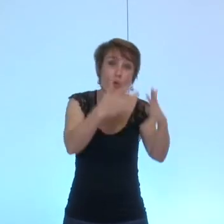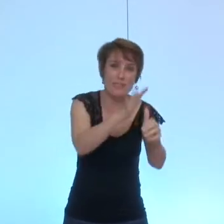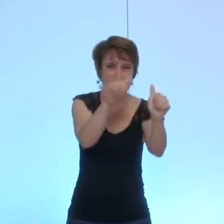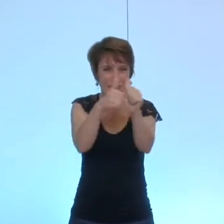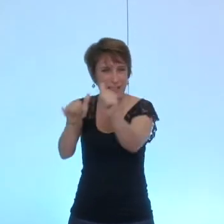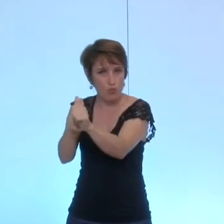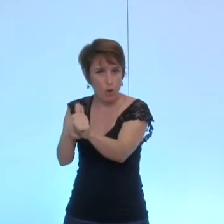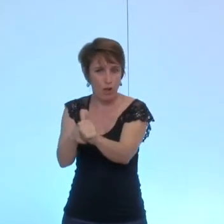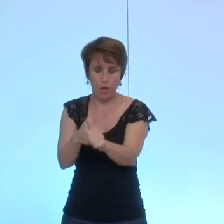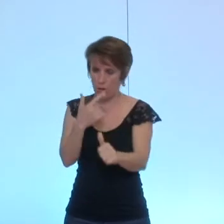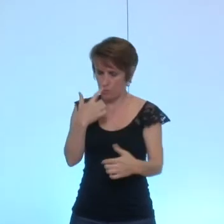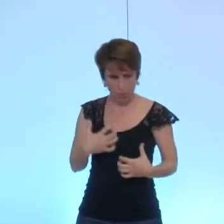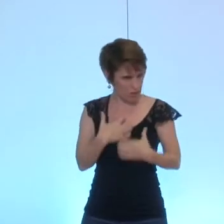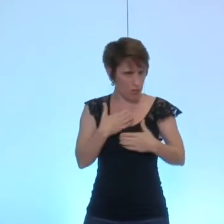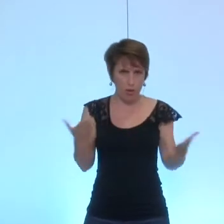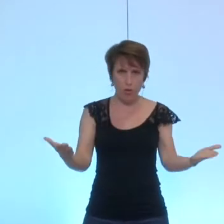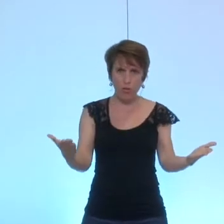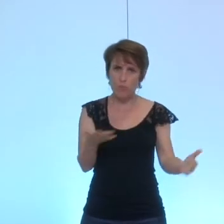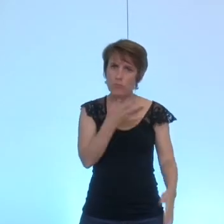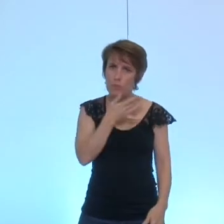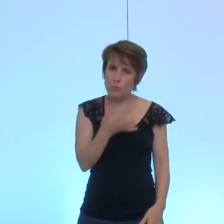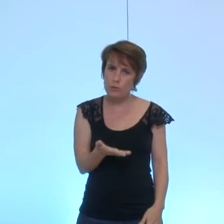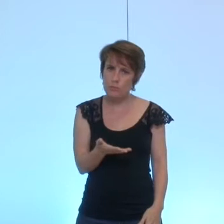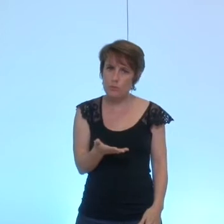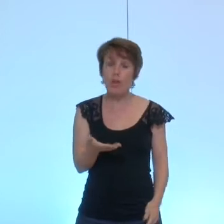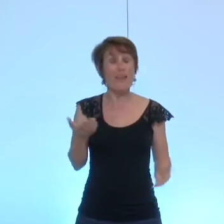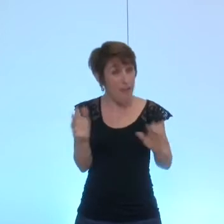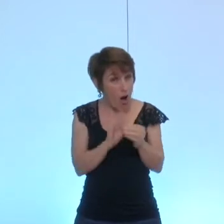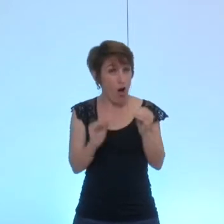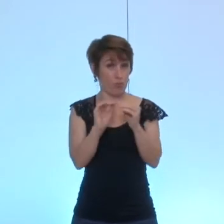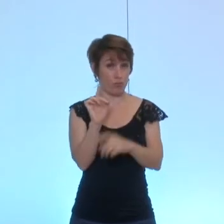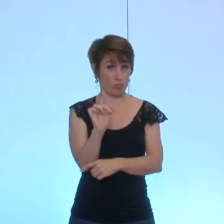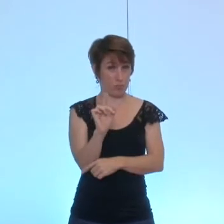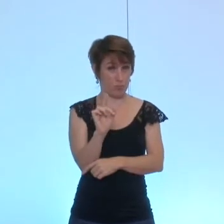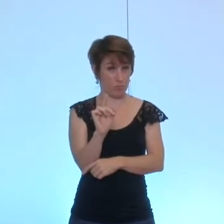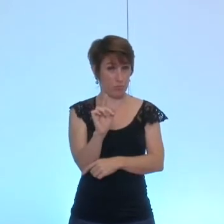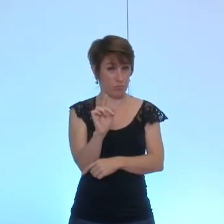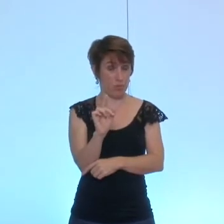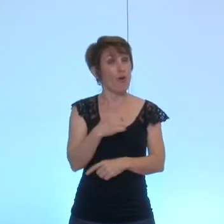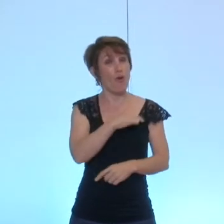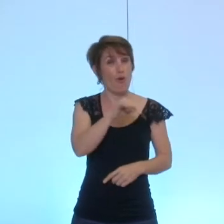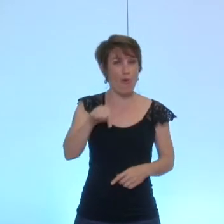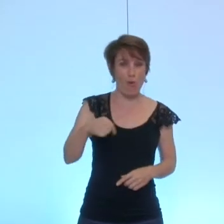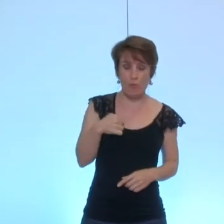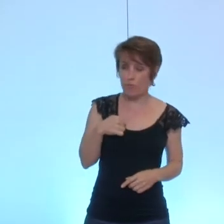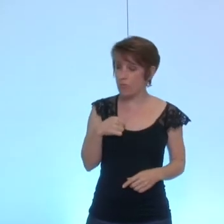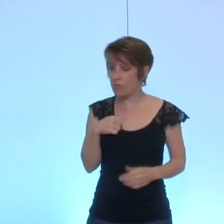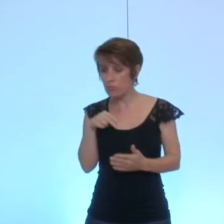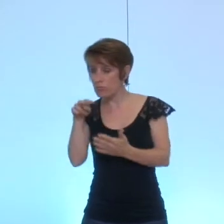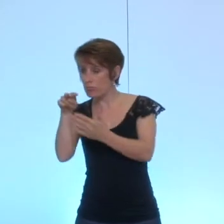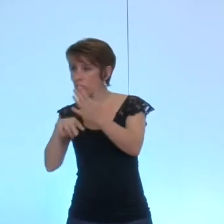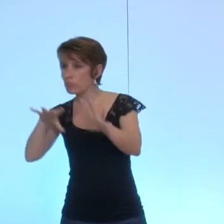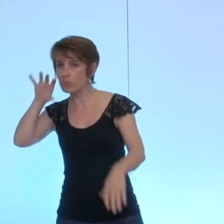heurte. Et cela heurte d'autant plus quand, dans le même temps, nous lisons que votre